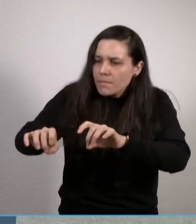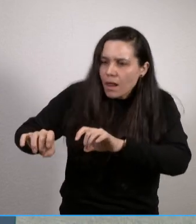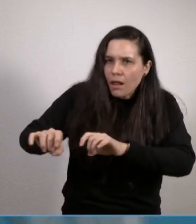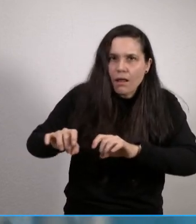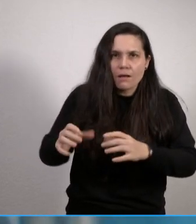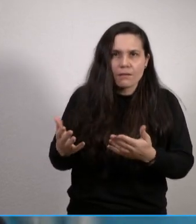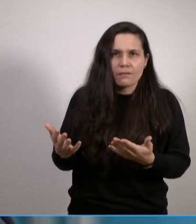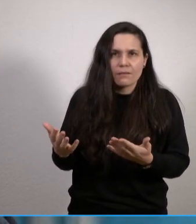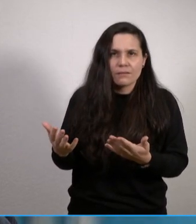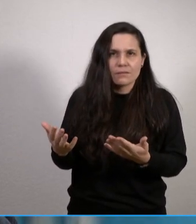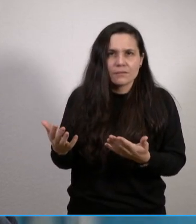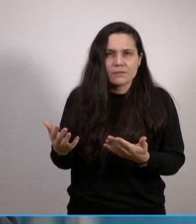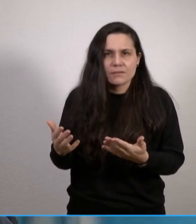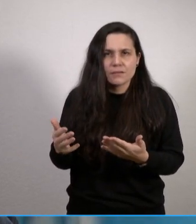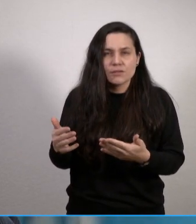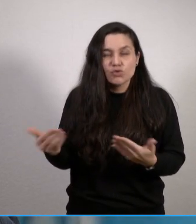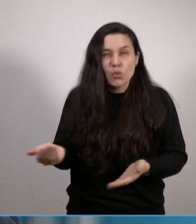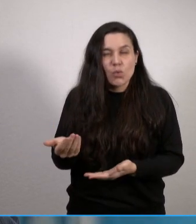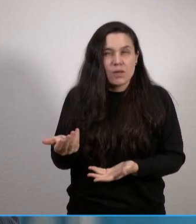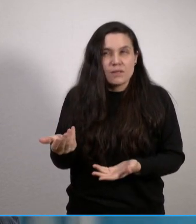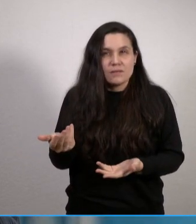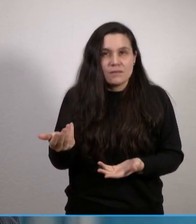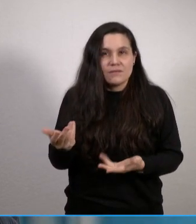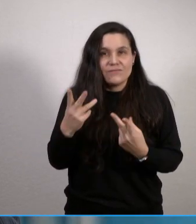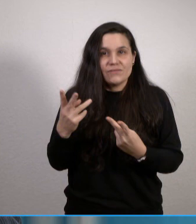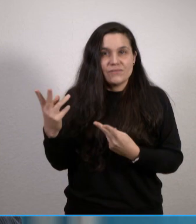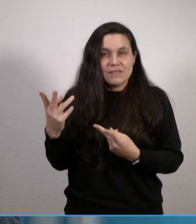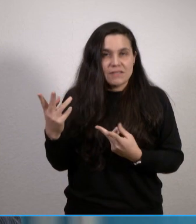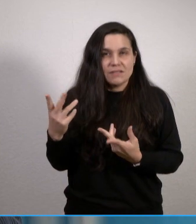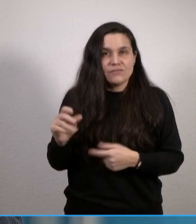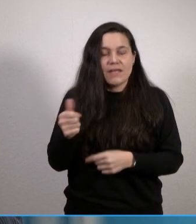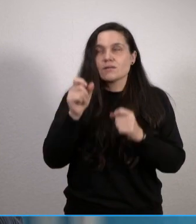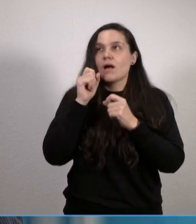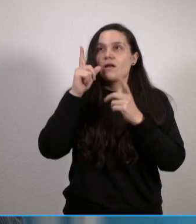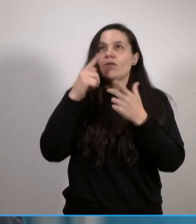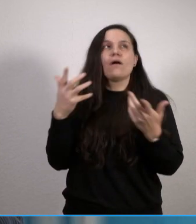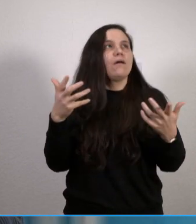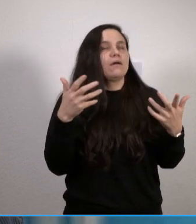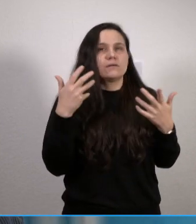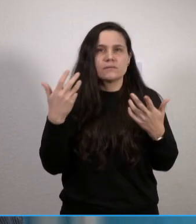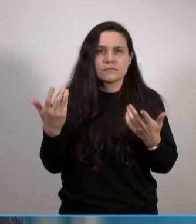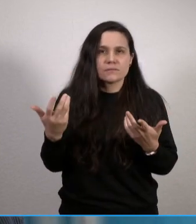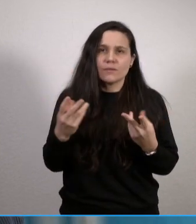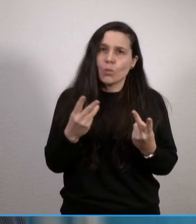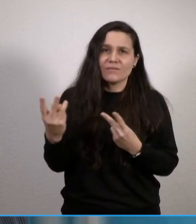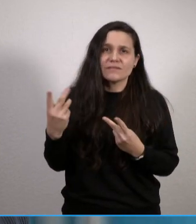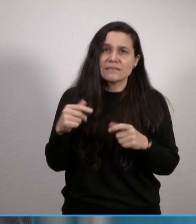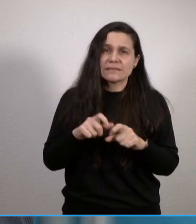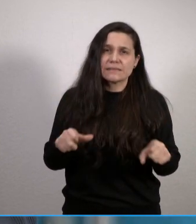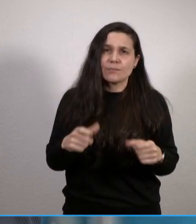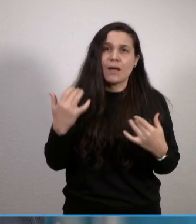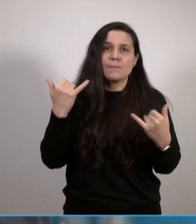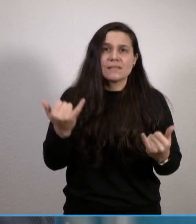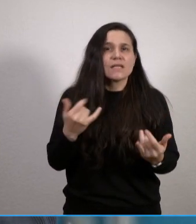ist. Also das ist bei der Vielzahl der Verletzten und auch sonst Kranken, die wir zu erwarten haben, glaube ich, ein Thema, was vielleicht noch nicht